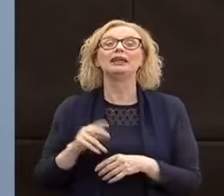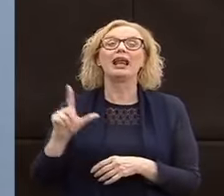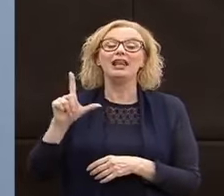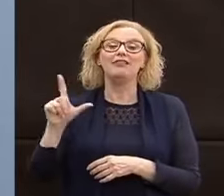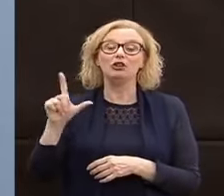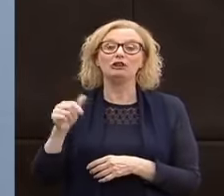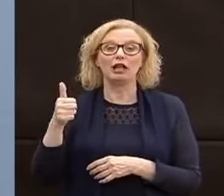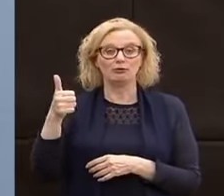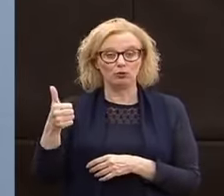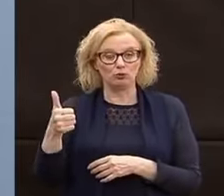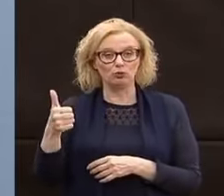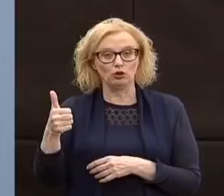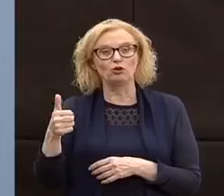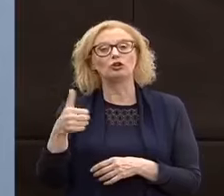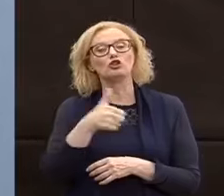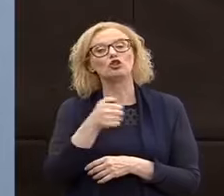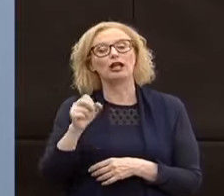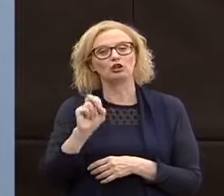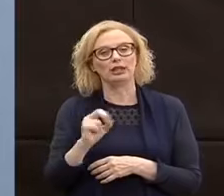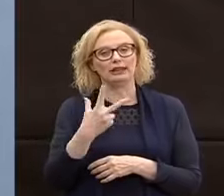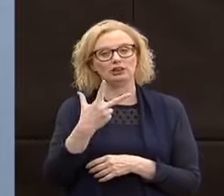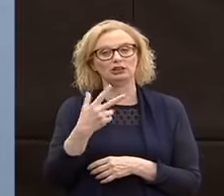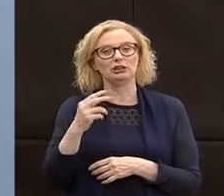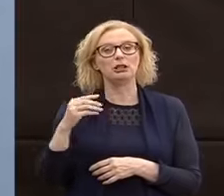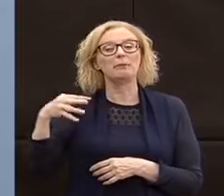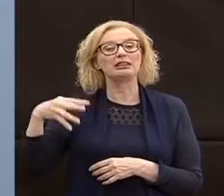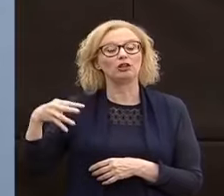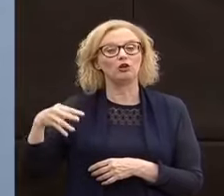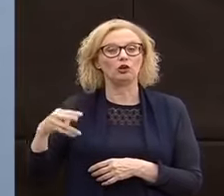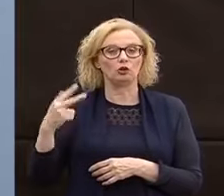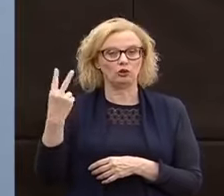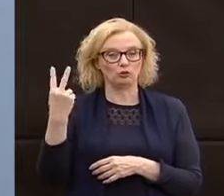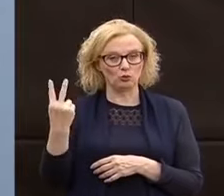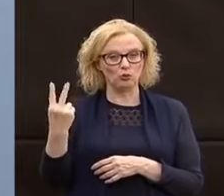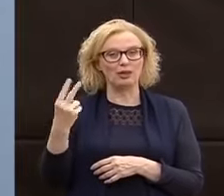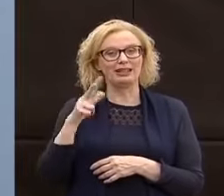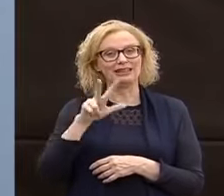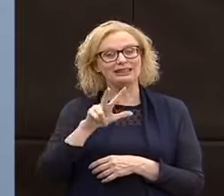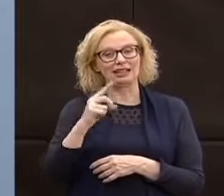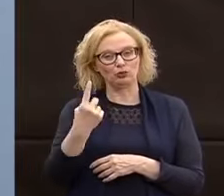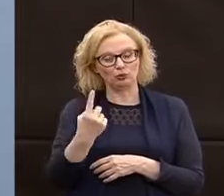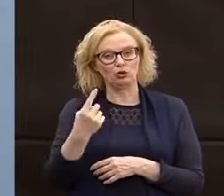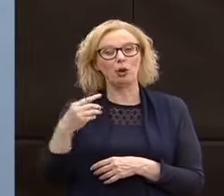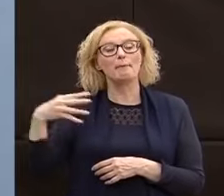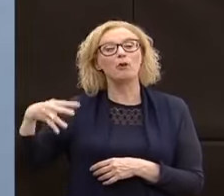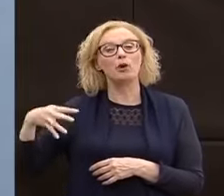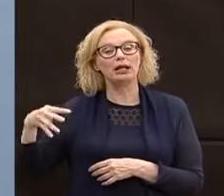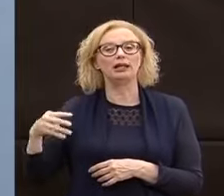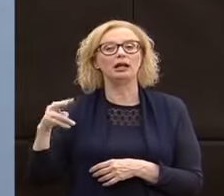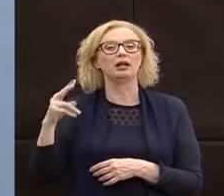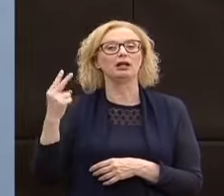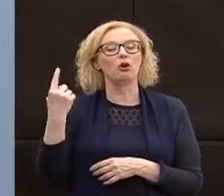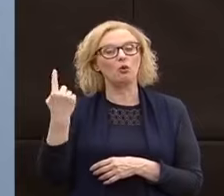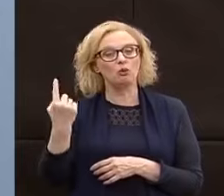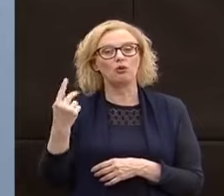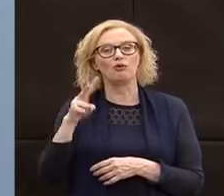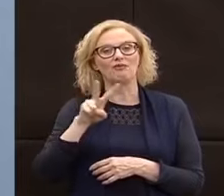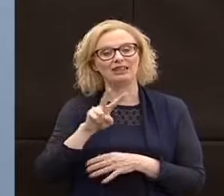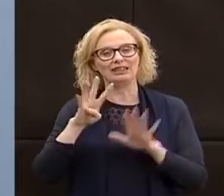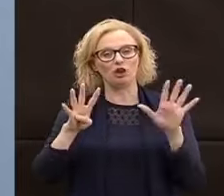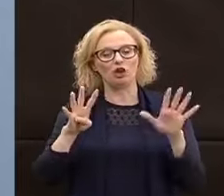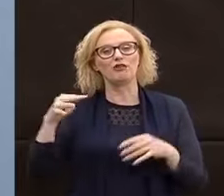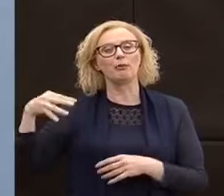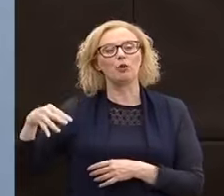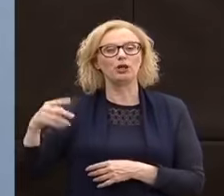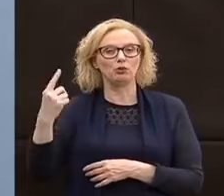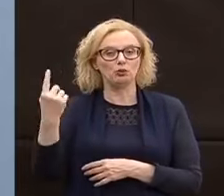uno che porta a 113, a Mezzocorona due che porta a 31, a Moina uno che porta a 29, a Mori